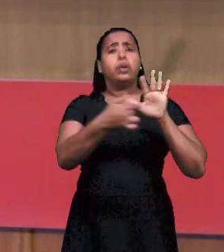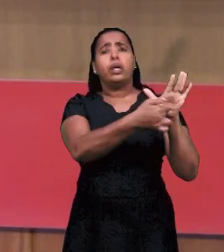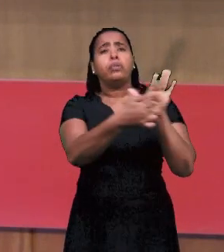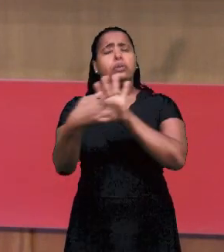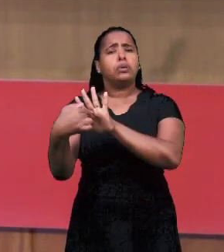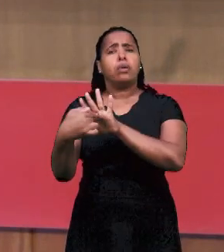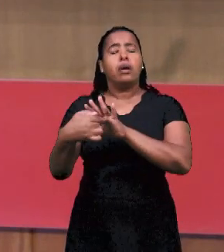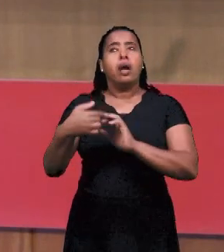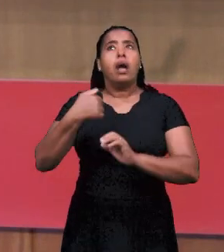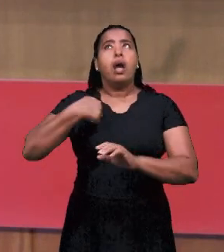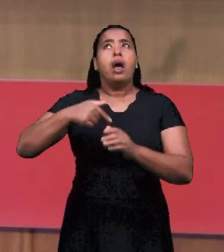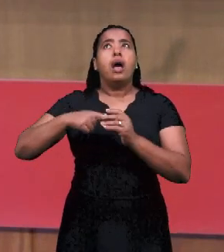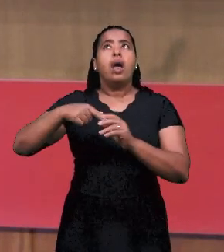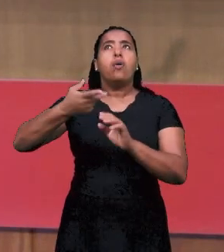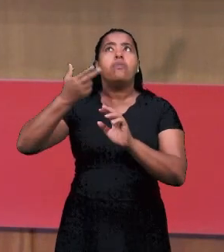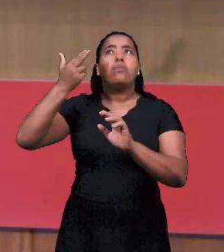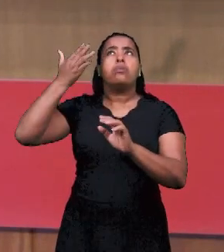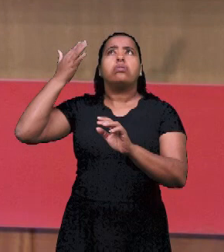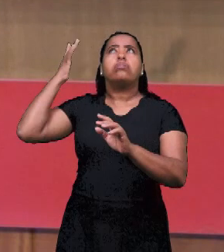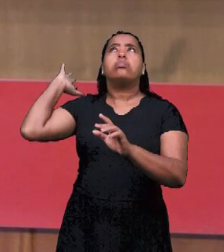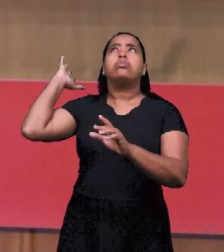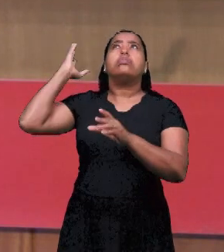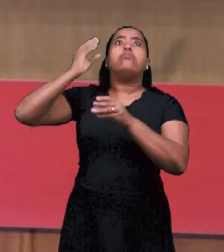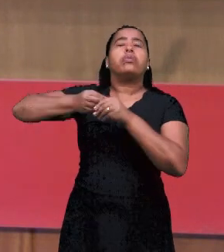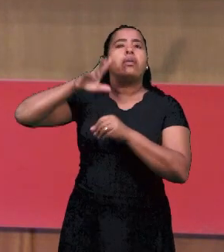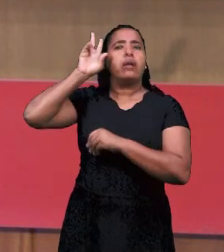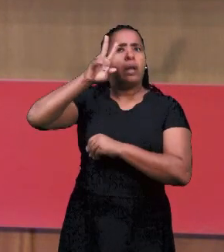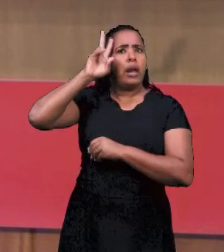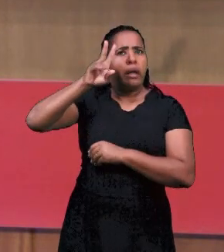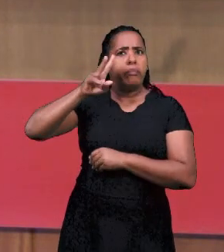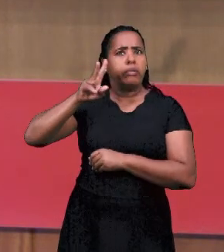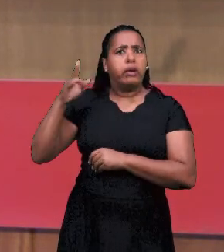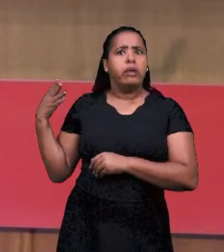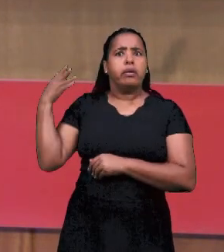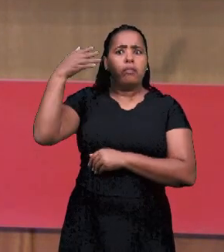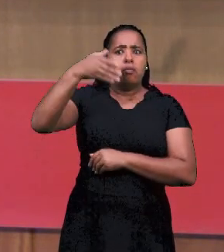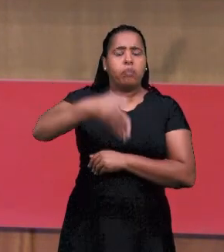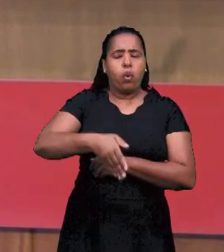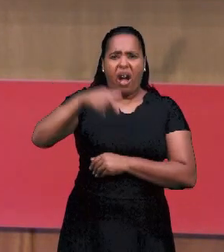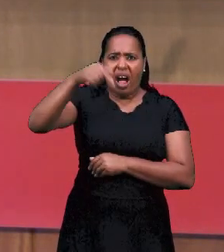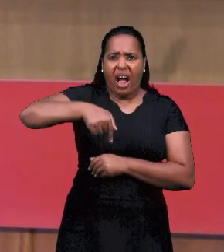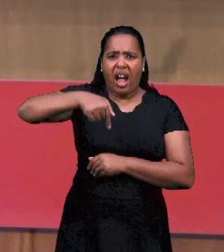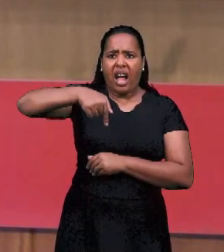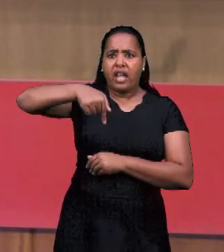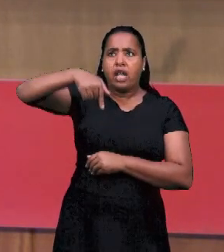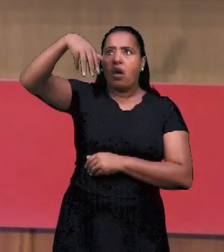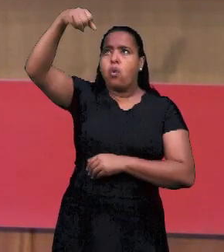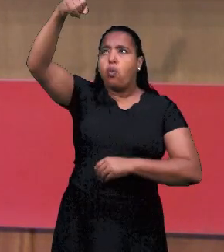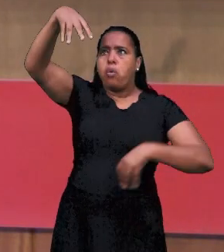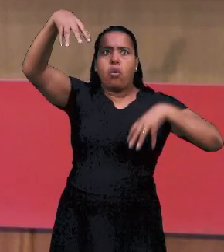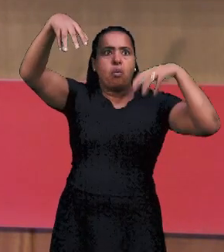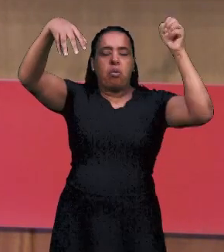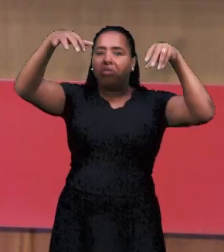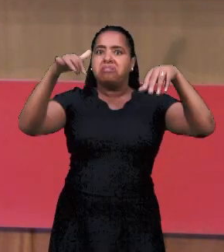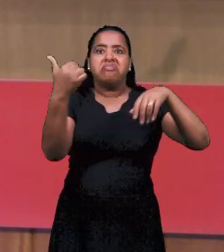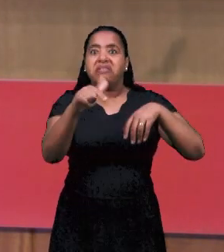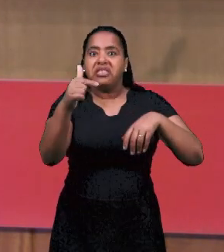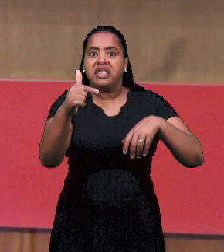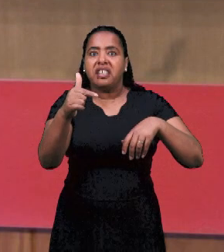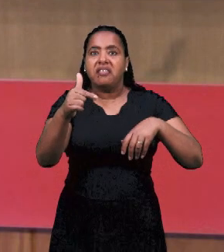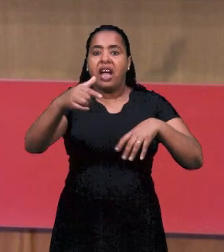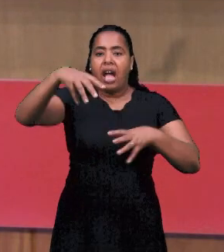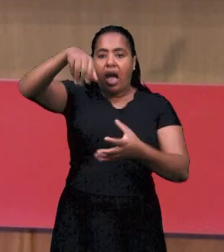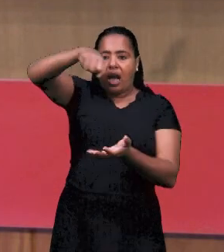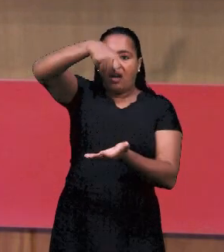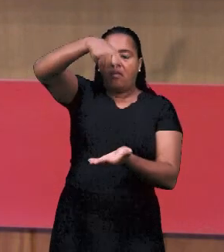наблюдал, сидел, все то, что он показывает. И я вспоминаю, когда я пришел в церковь, здесь у меня даже света